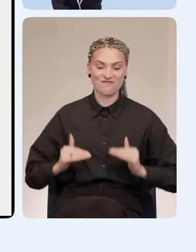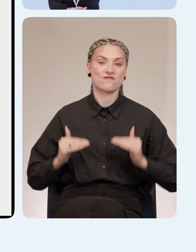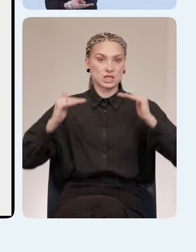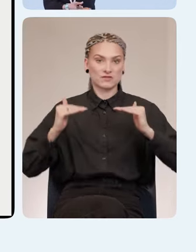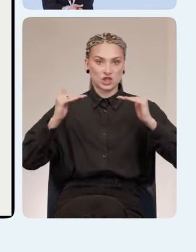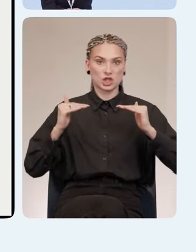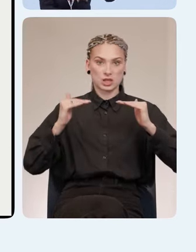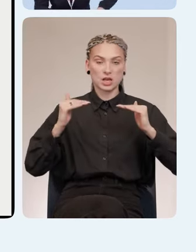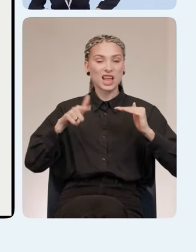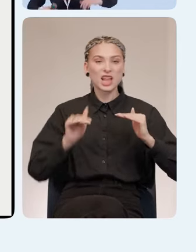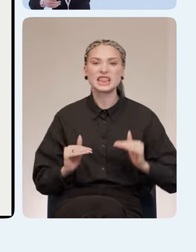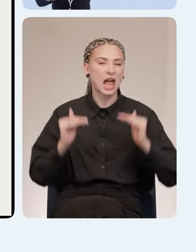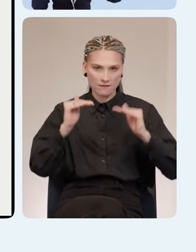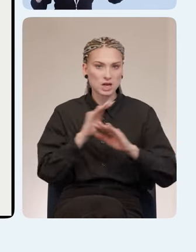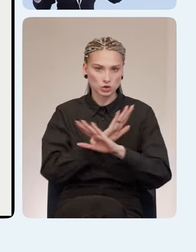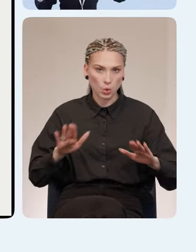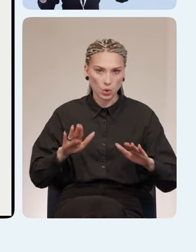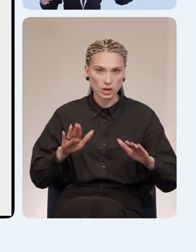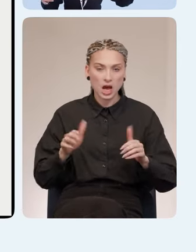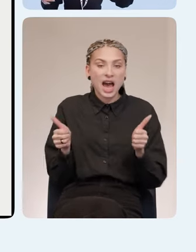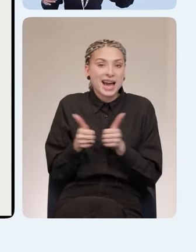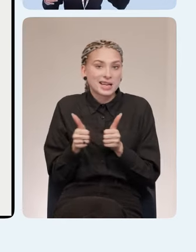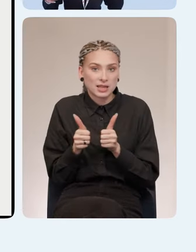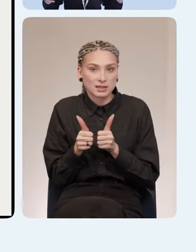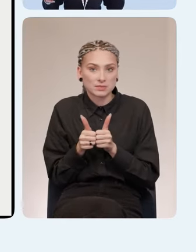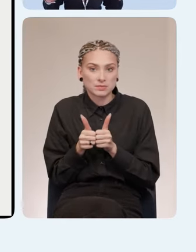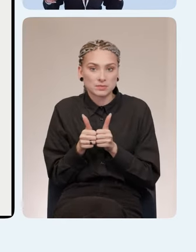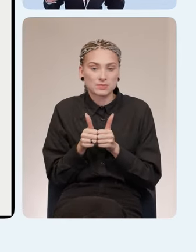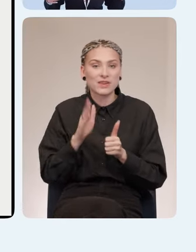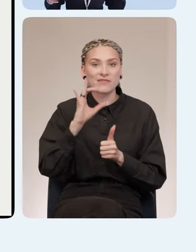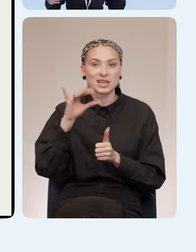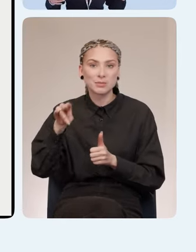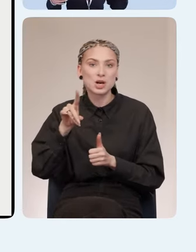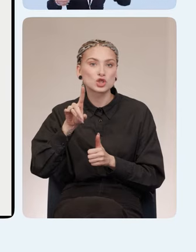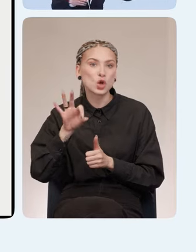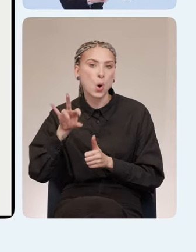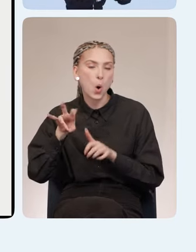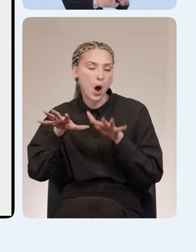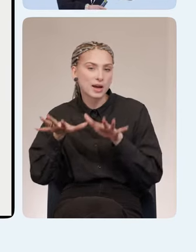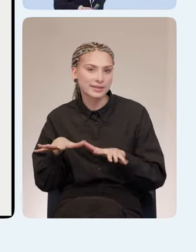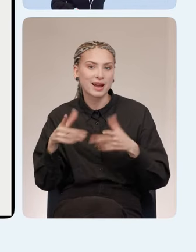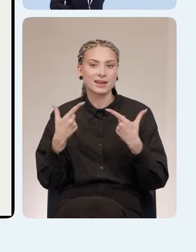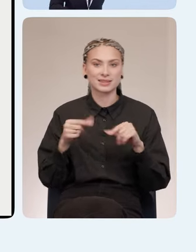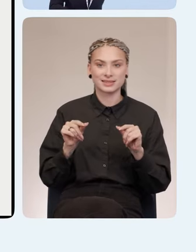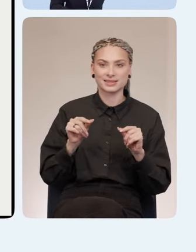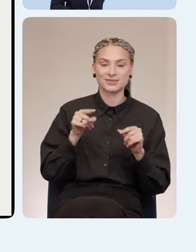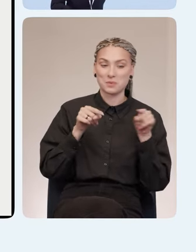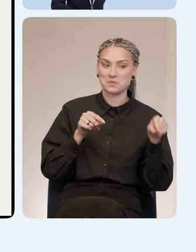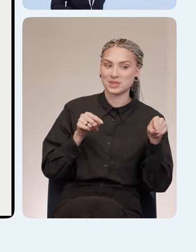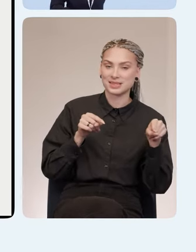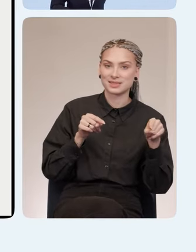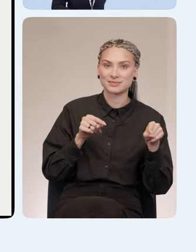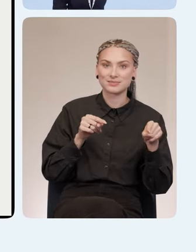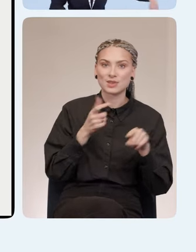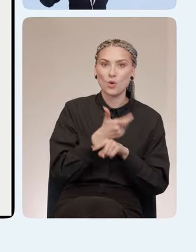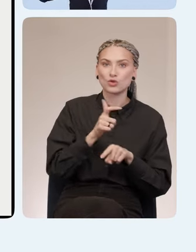Не очень высокое. Рядом с вип-зоной. Туда, где вот, типа, здесь ребята заплатили